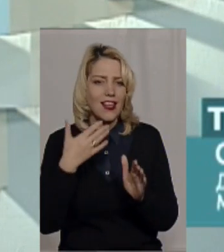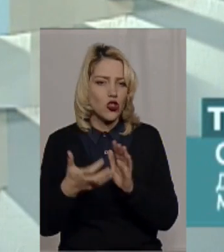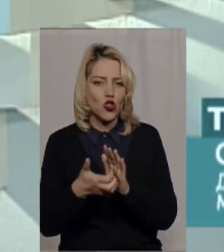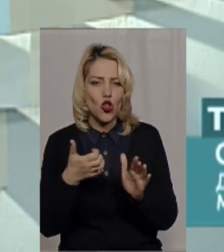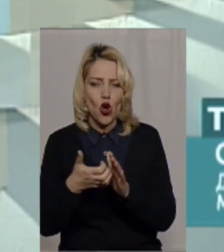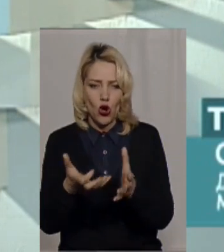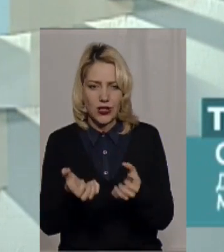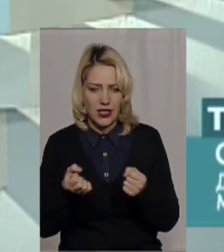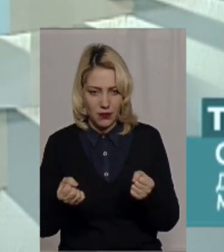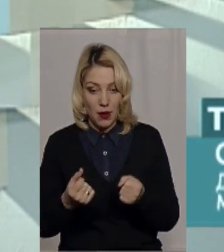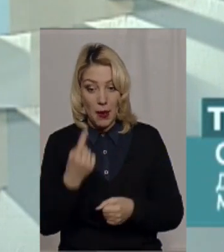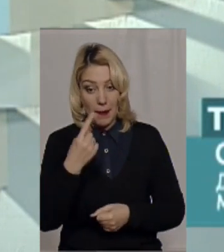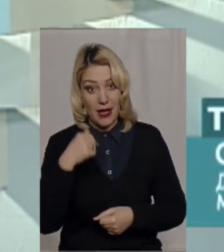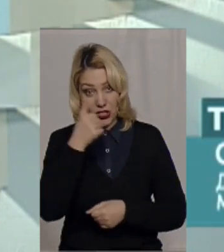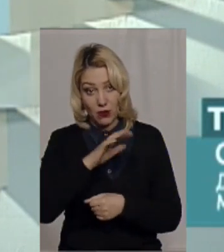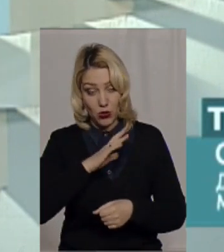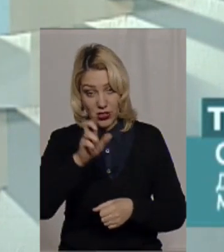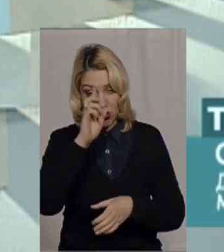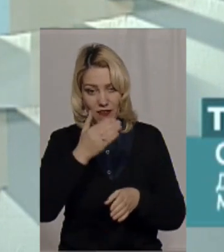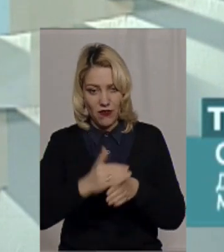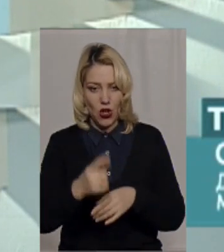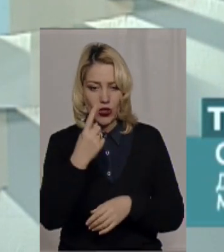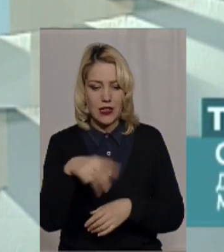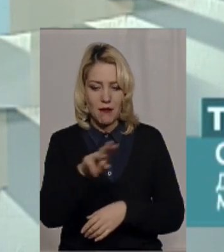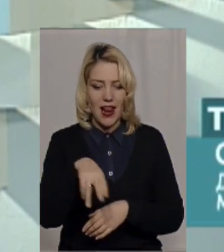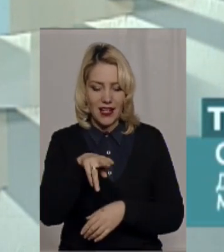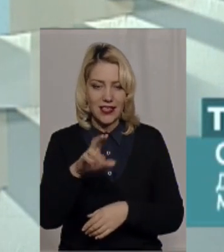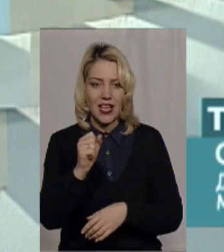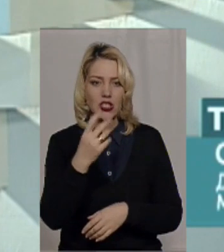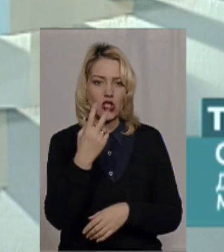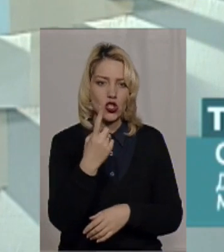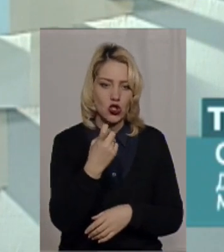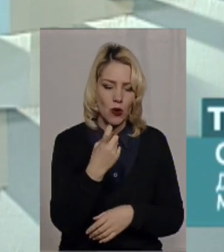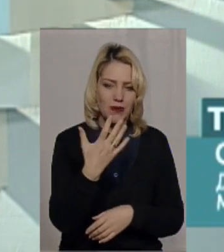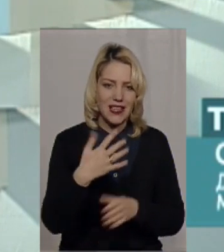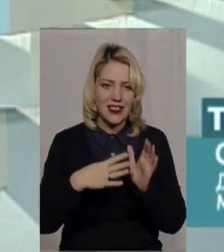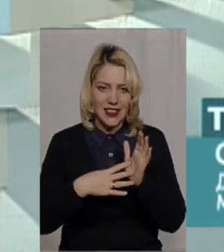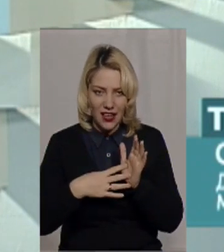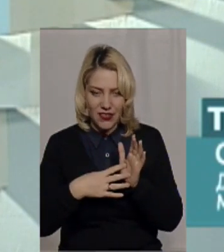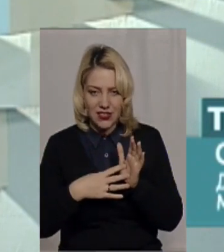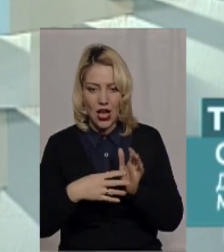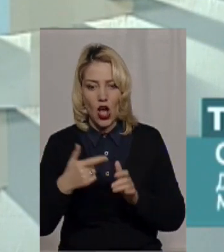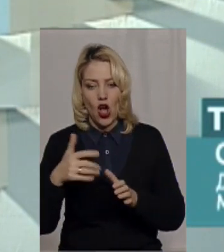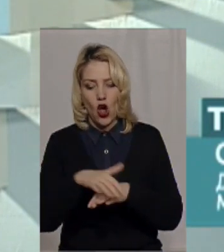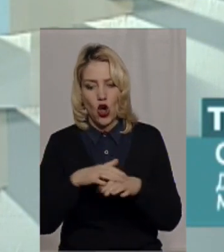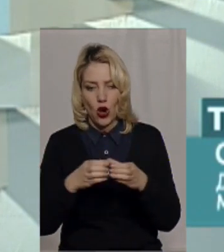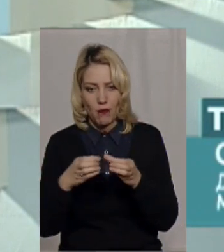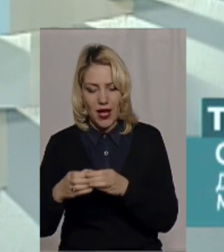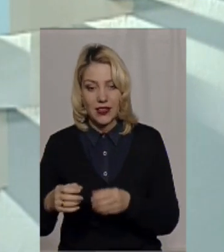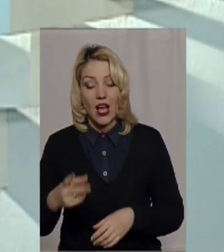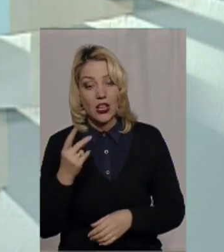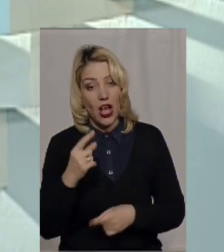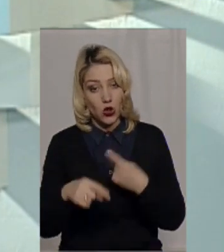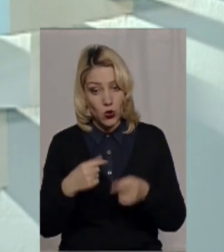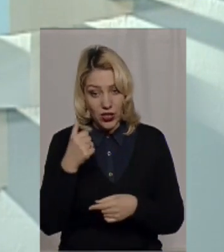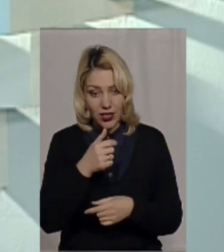перший рік держава виділила мільярд на 159 громад. Другий рік держава виділила півтора мільярда, ну вже на